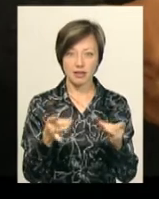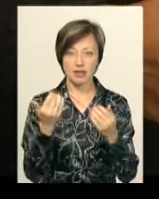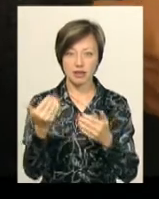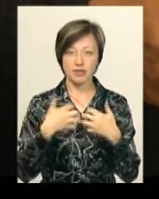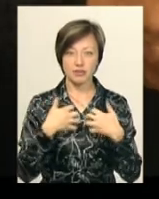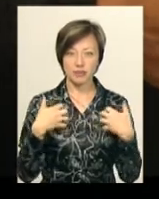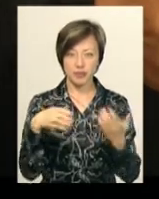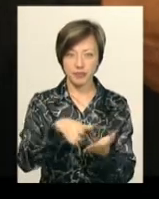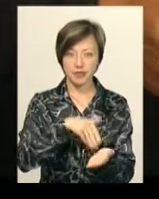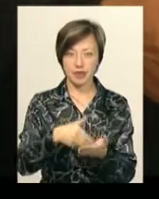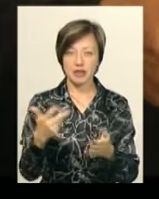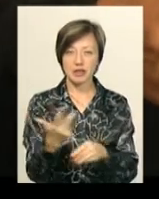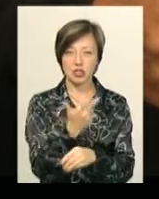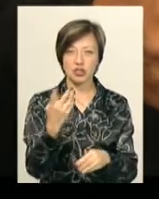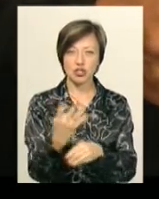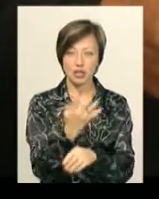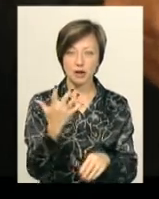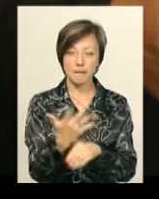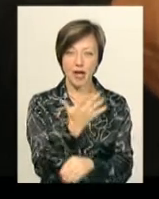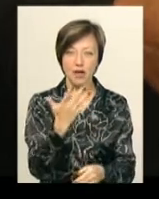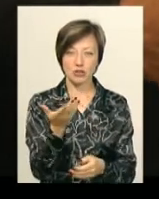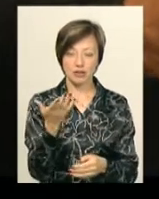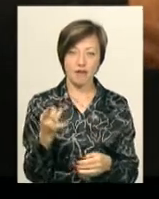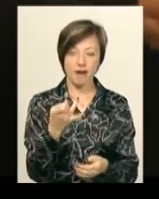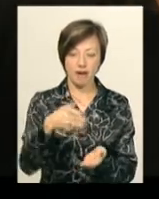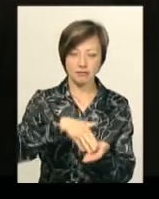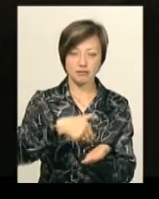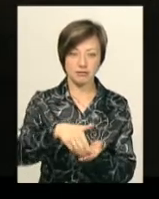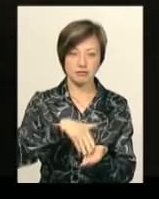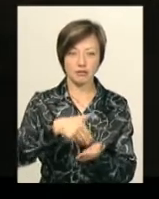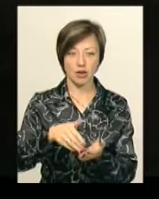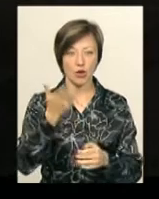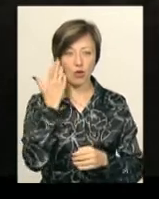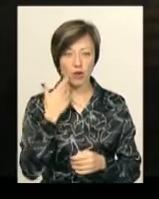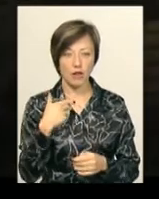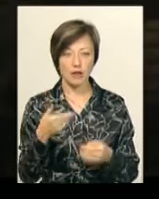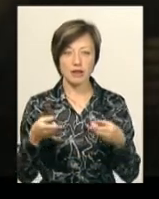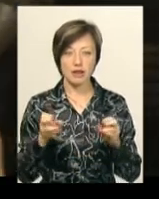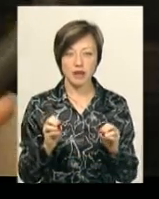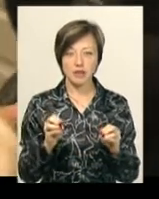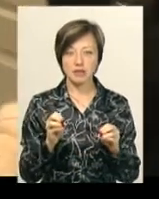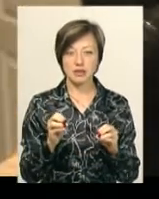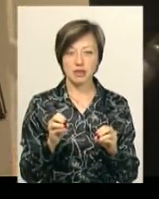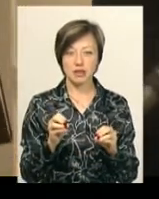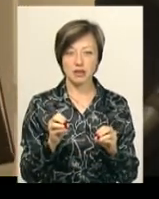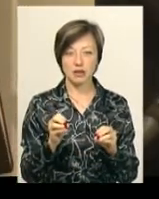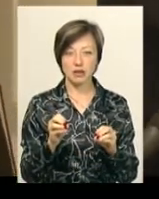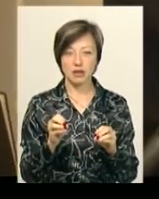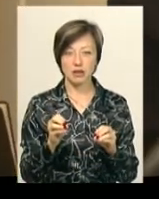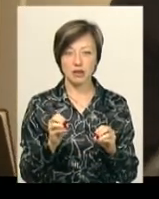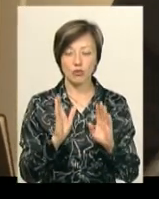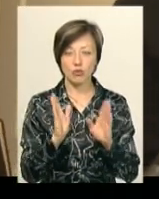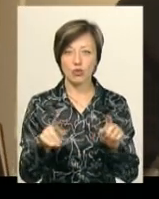левкас наноситься 3-4-5 шарів. Для чого це робиться? Коли навіть десь і піде дошка і буде